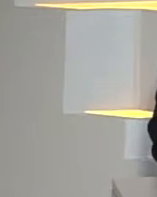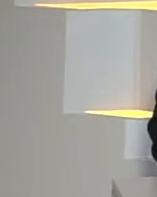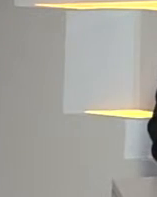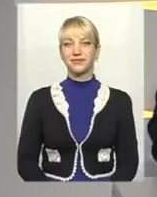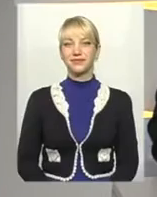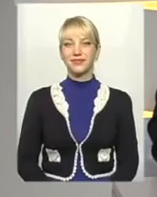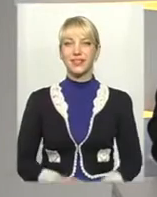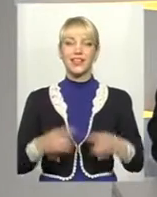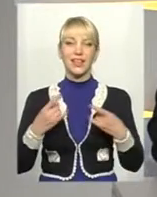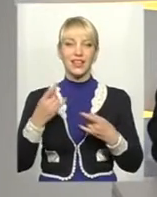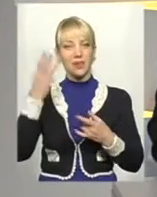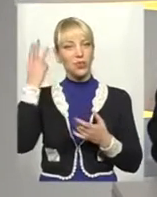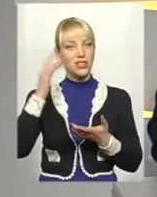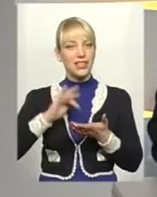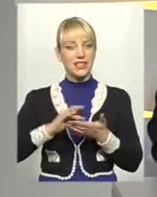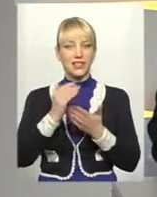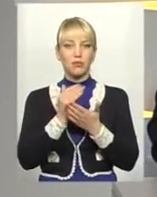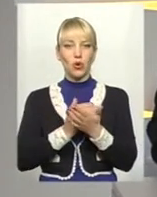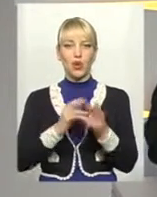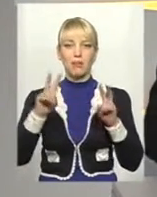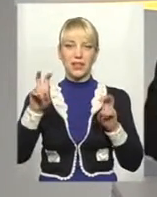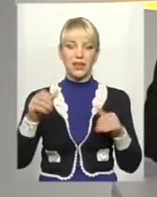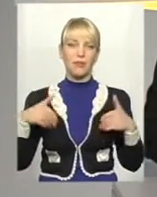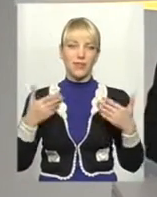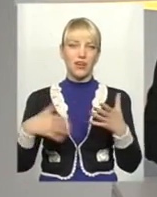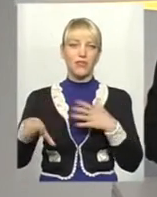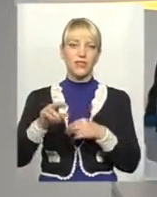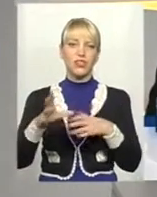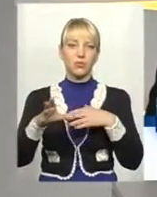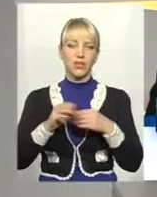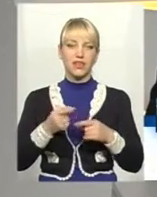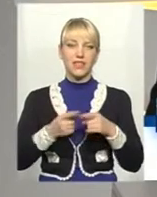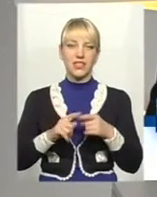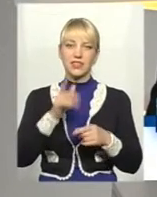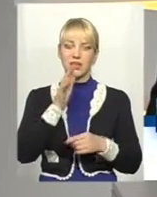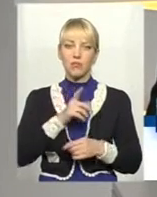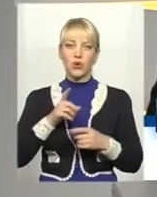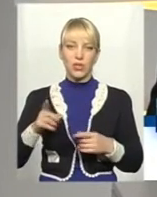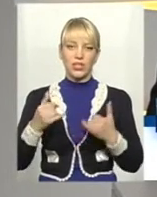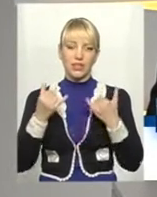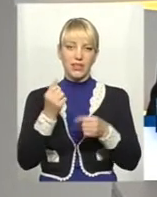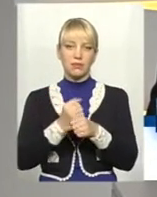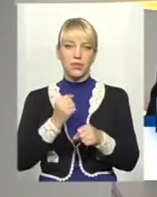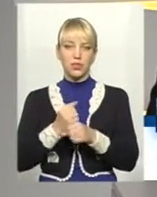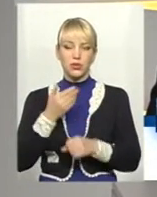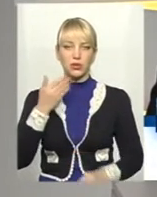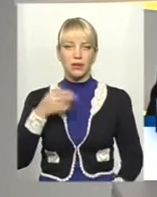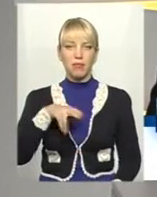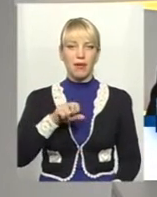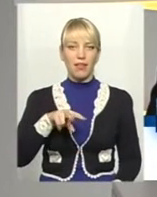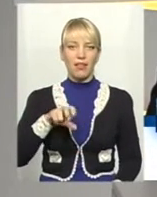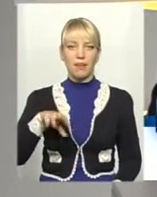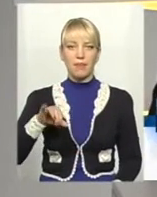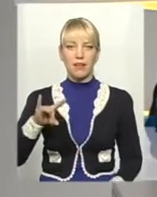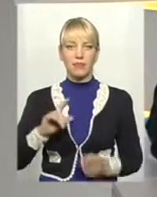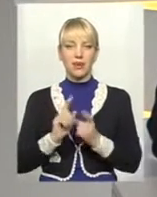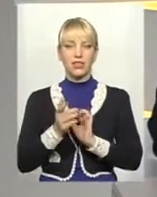На телеканалі Поділля Центр програма «Тема». Вітаємо усіх, хто приєднався до нас у цій порі. У студії для вас працює ведуча Вікторія Паламар,